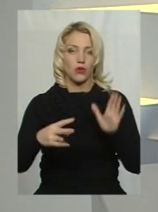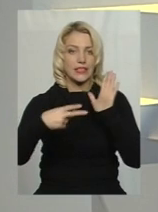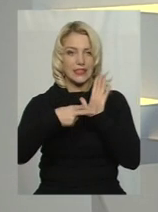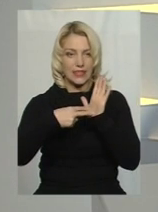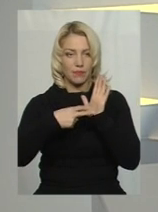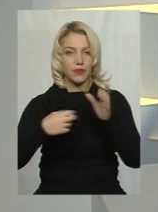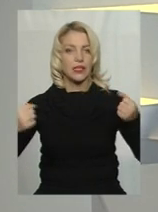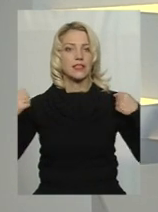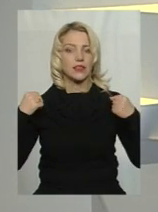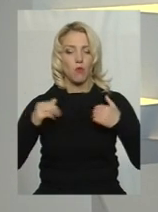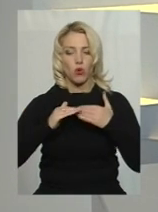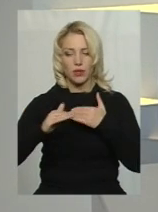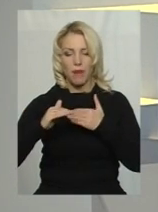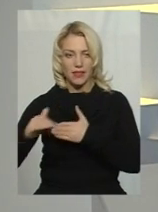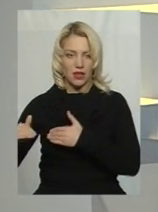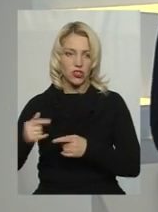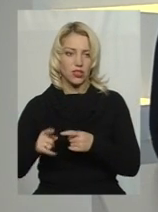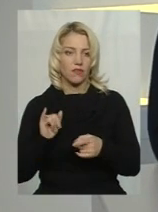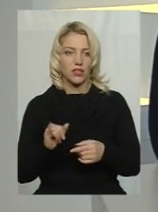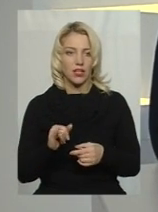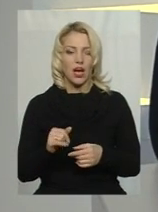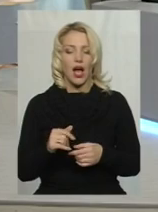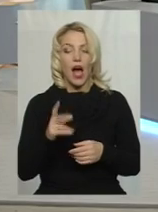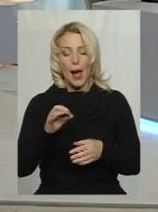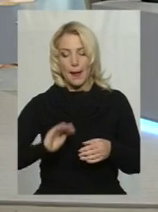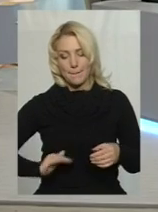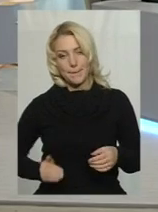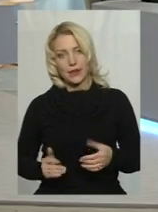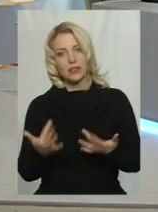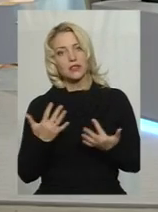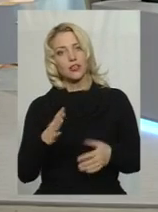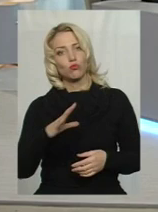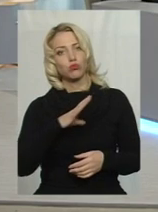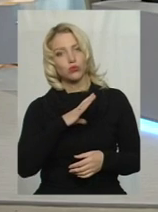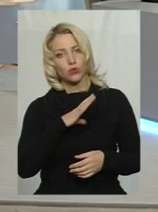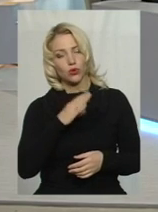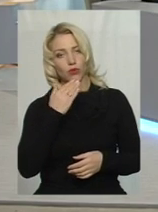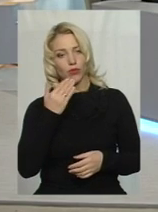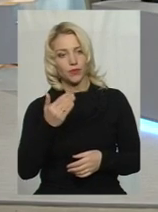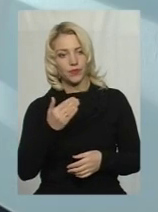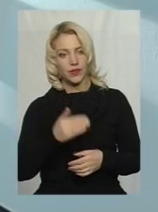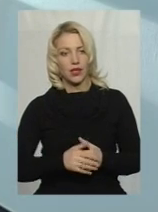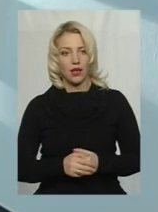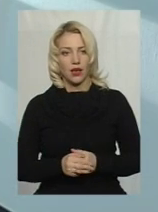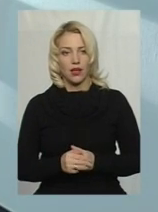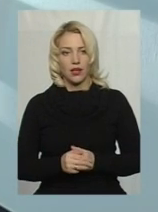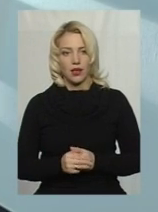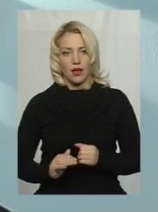спортмайданчиків, а підрядників у їх виконанні скільки було? Підрядників було…